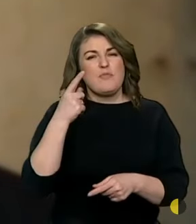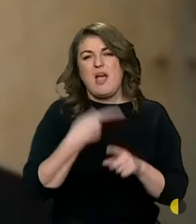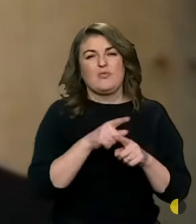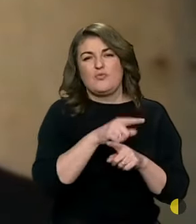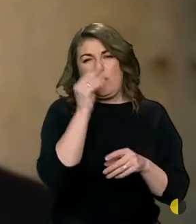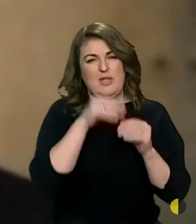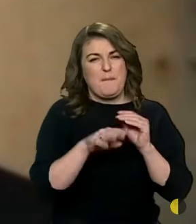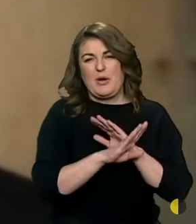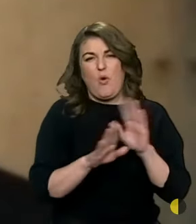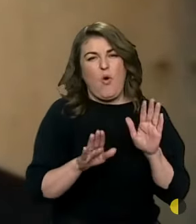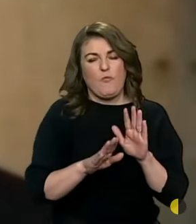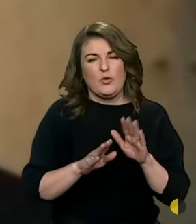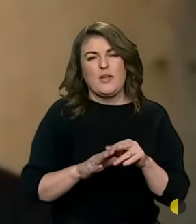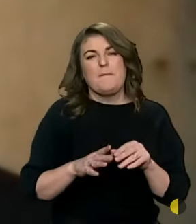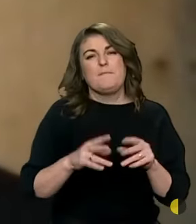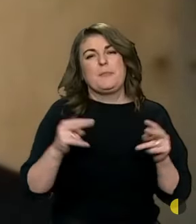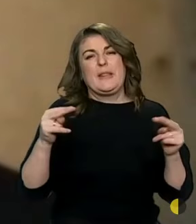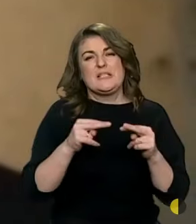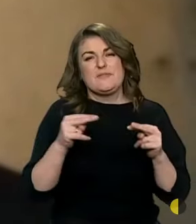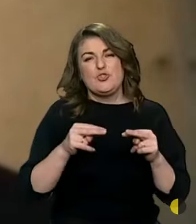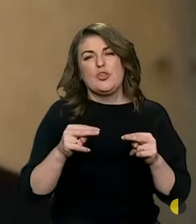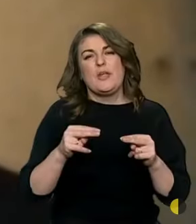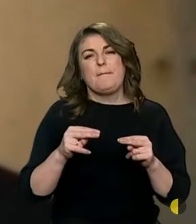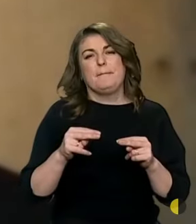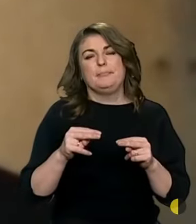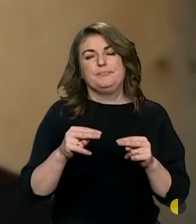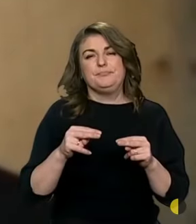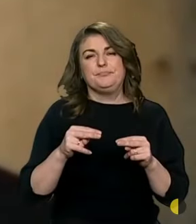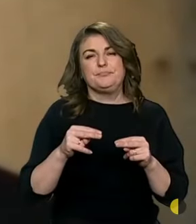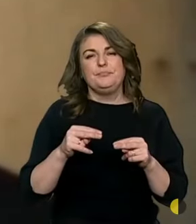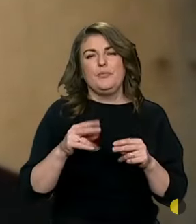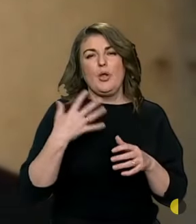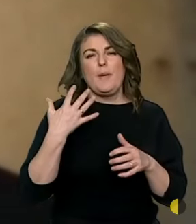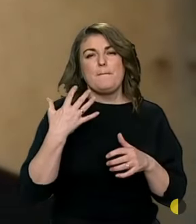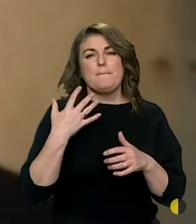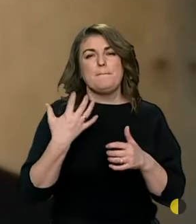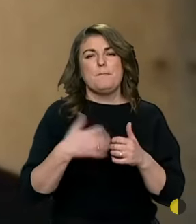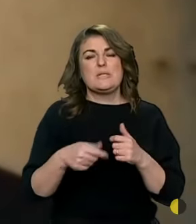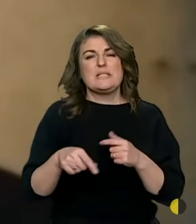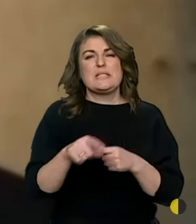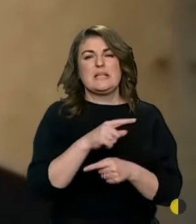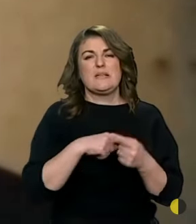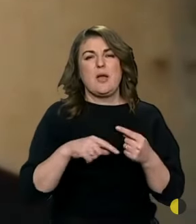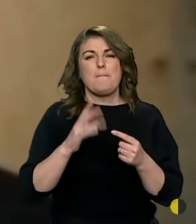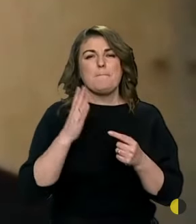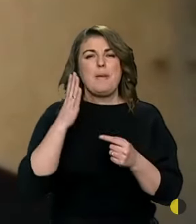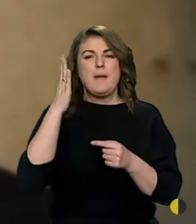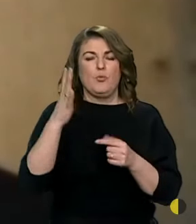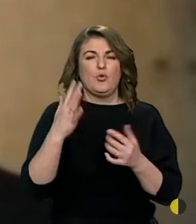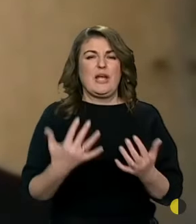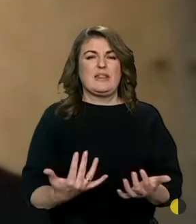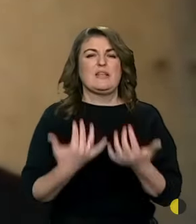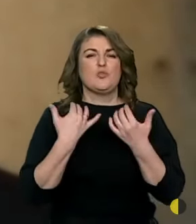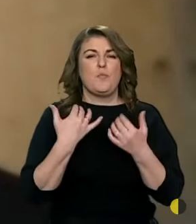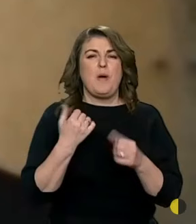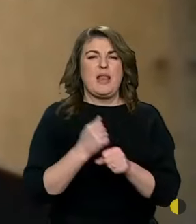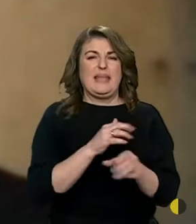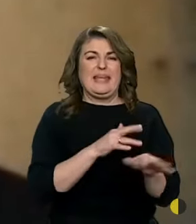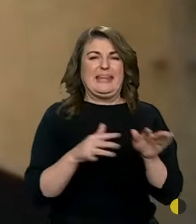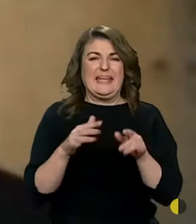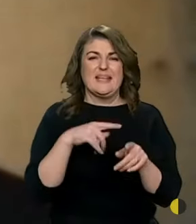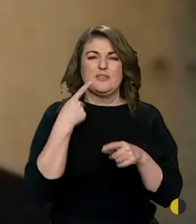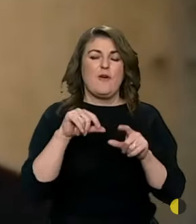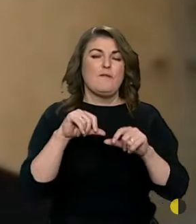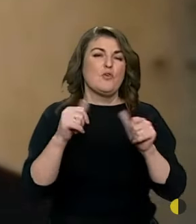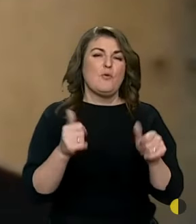приховують. Свідченням посередкованим їхніх майбутніх наступальних дій є те, що я сказав,